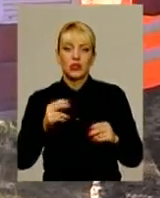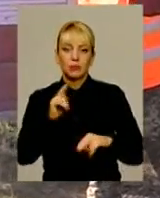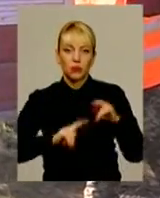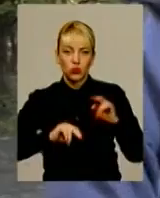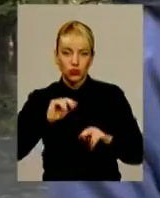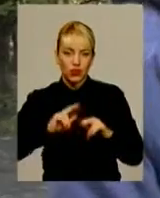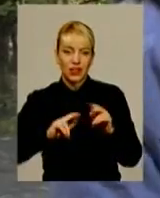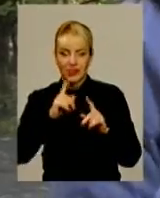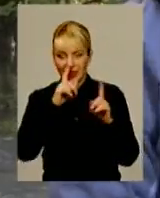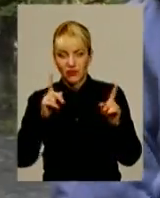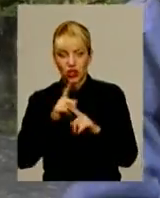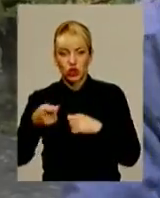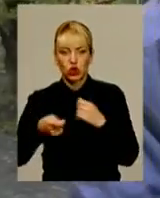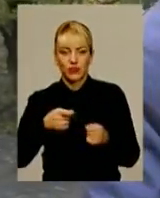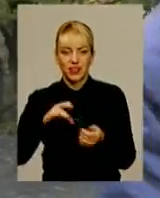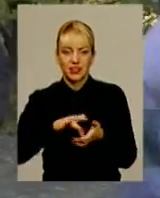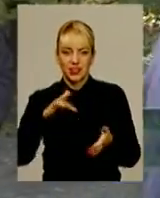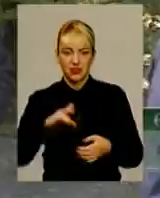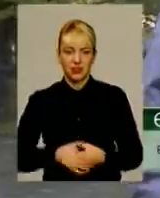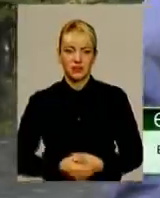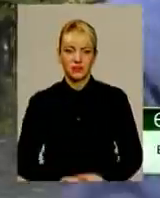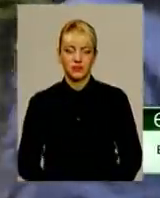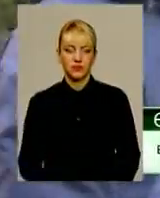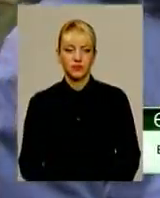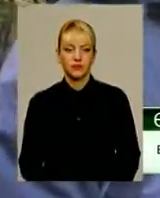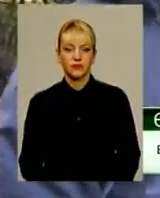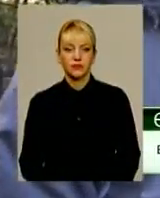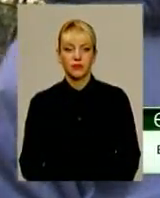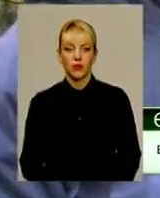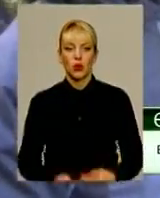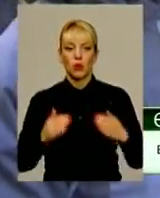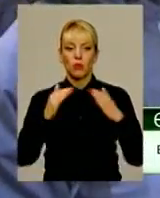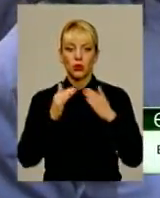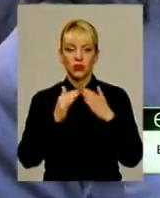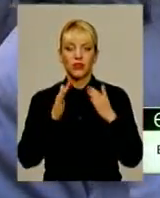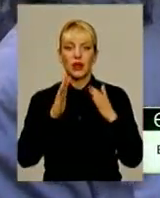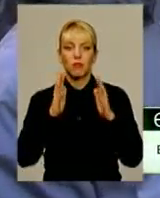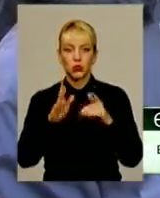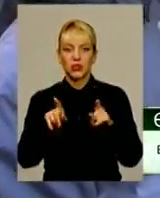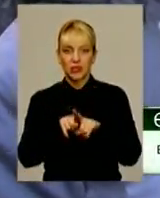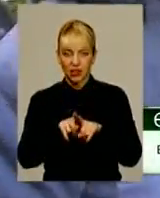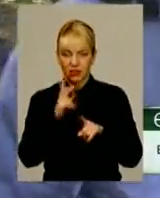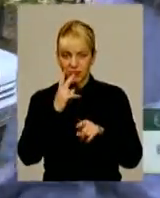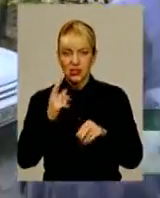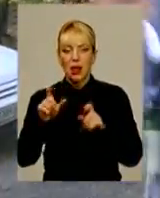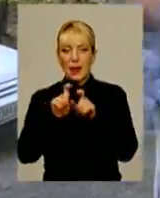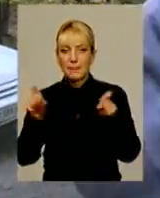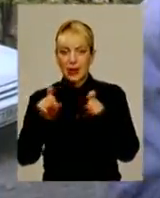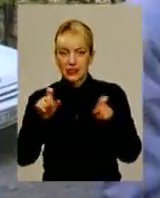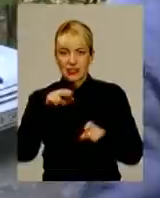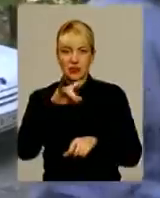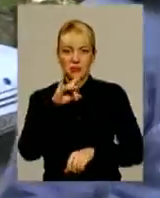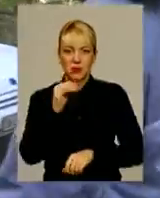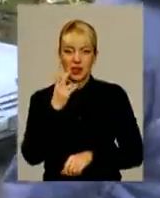торговий центр. Буде будуватися не перед входом, будівля буде в магазин принцип вдоль дороги. Воно звідси буде